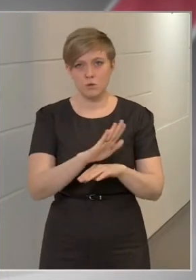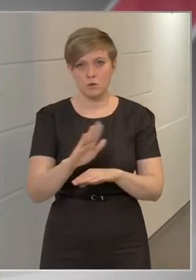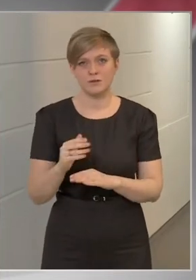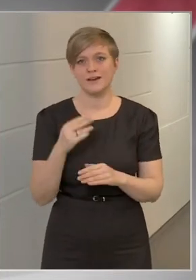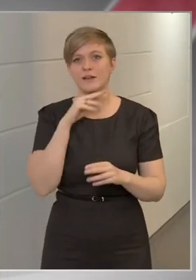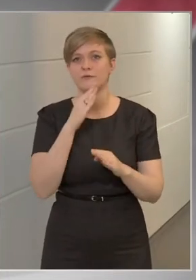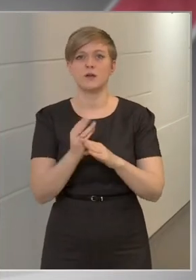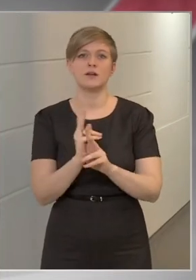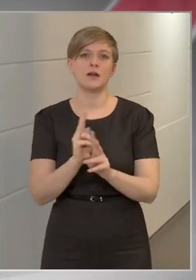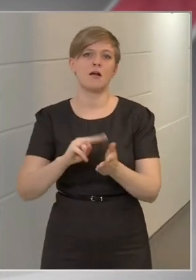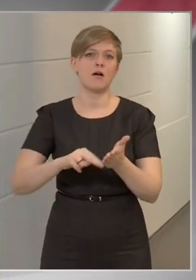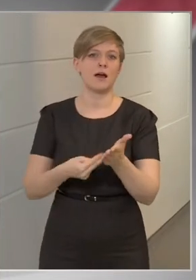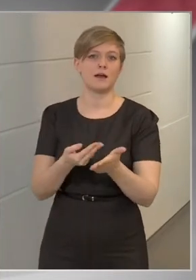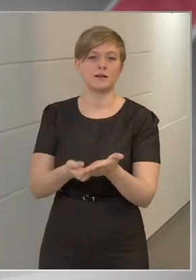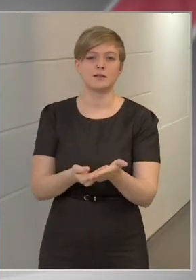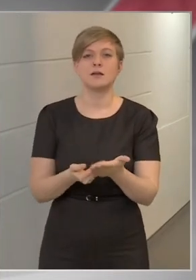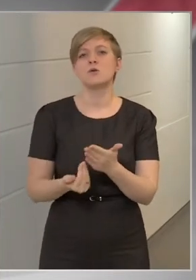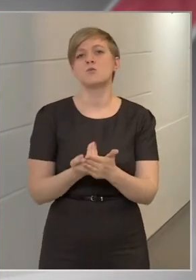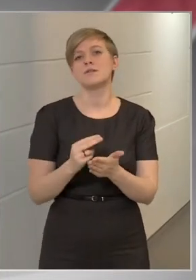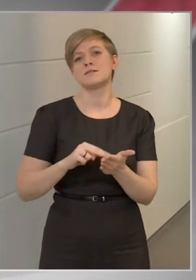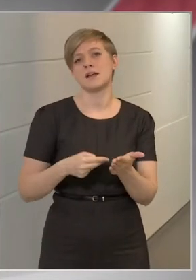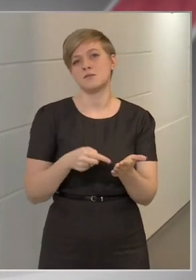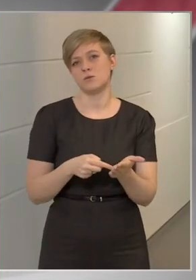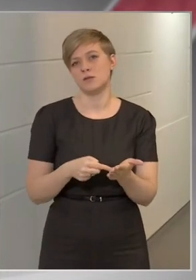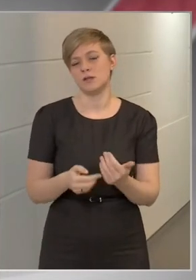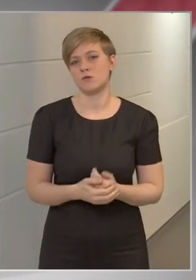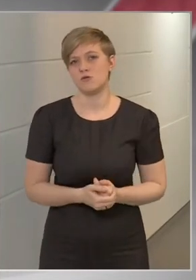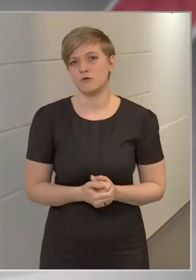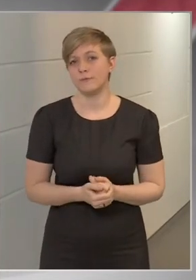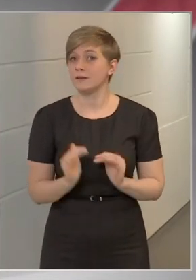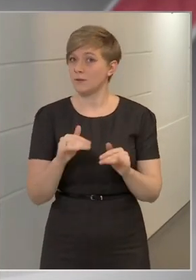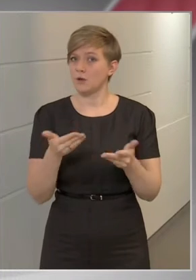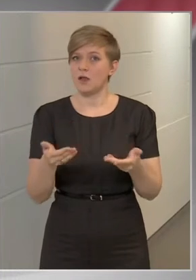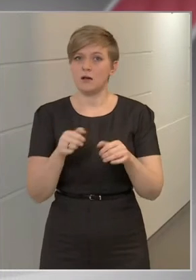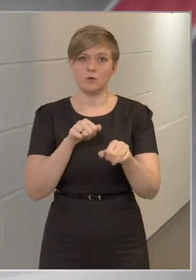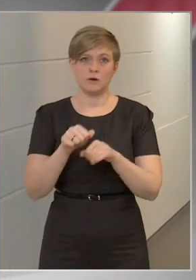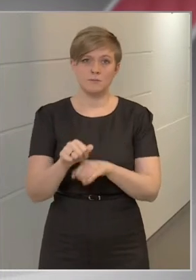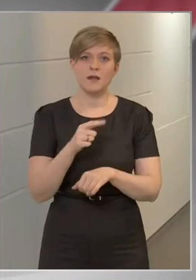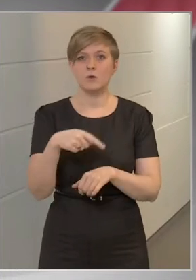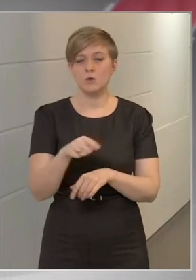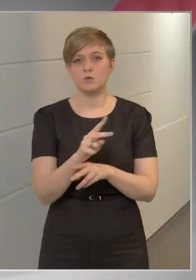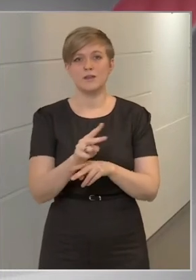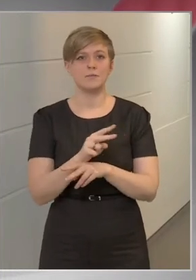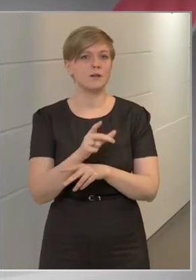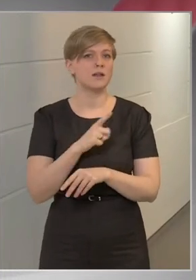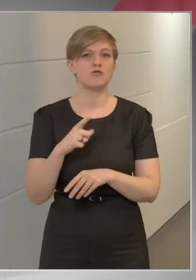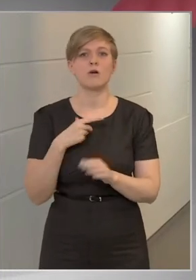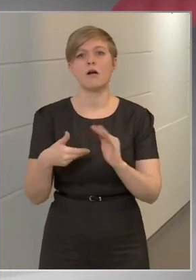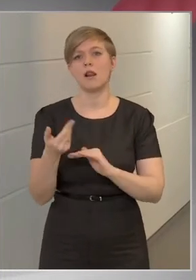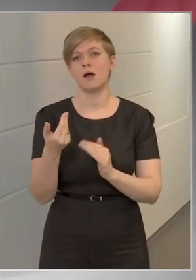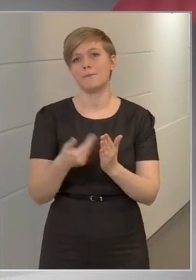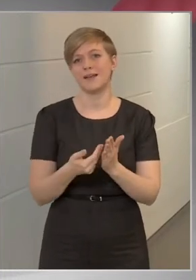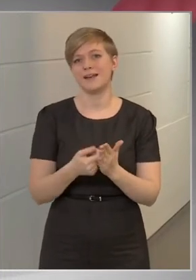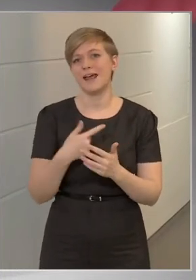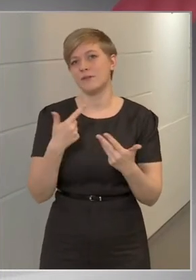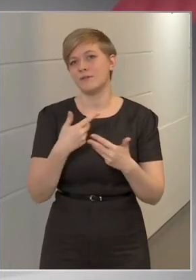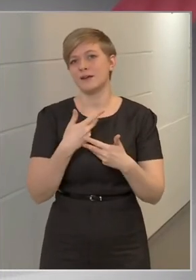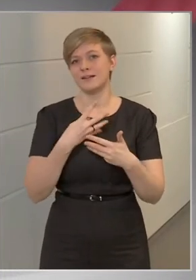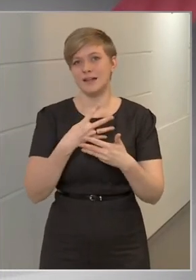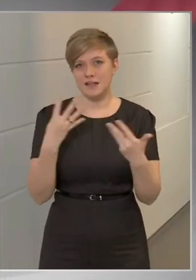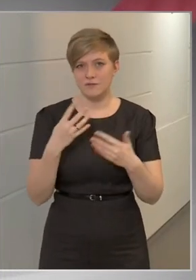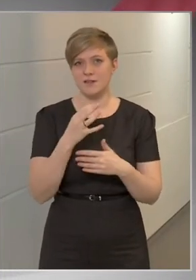hétfőig kell aláírniuk az új szerződésüket. Támogatja a kormány, hogy ők ügyeletben ne csak az alapbérük 70-90